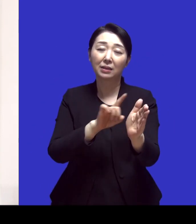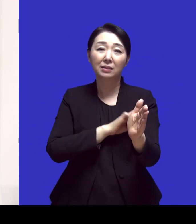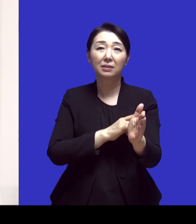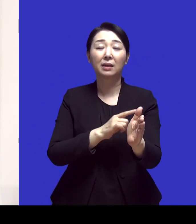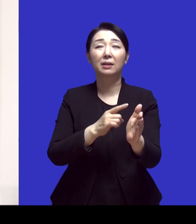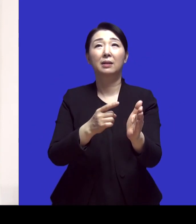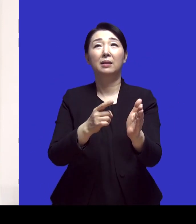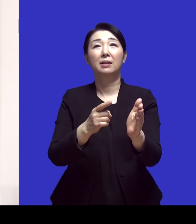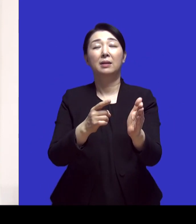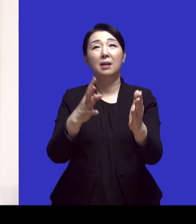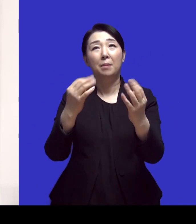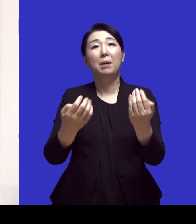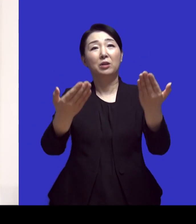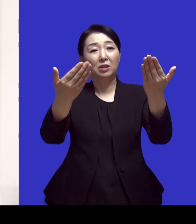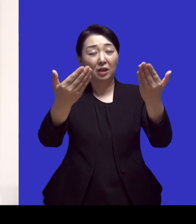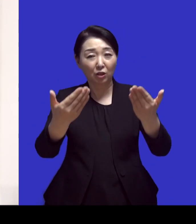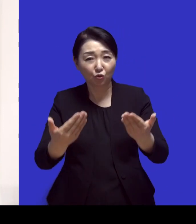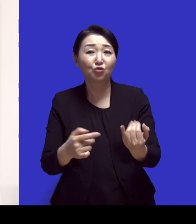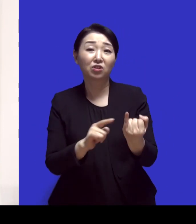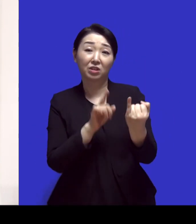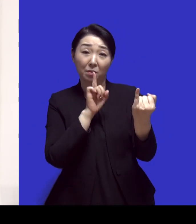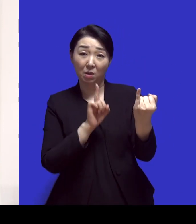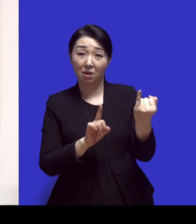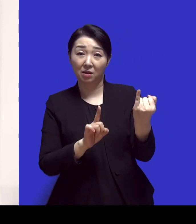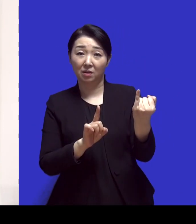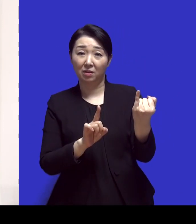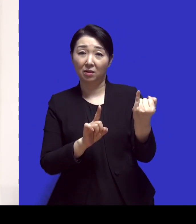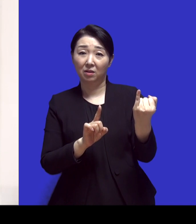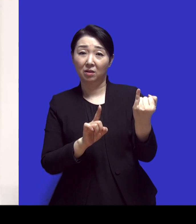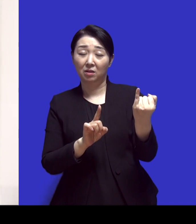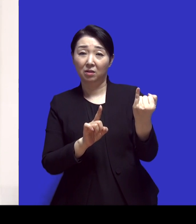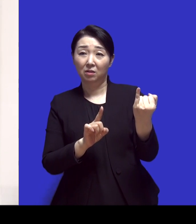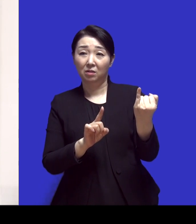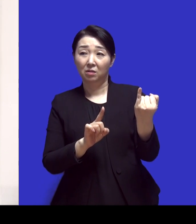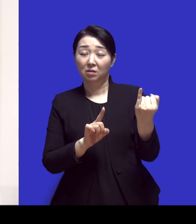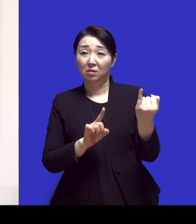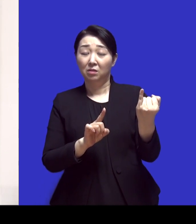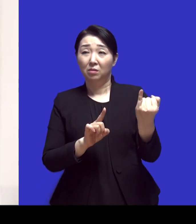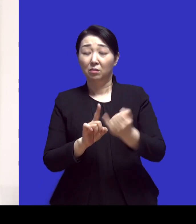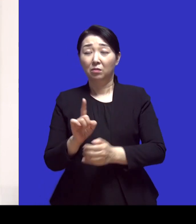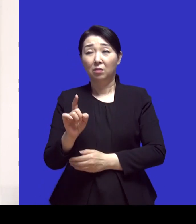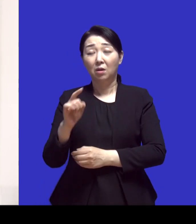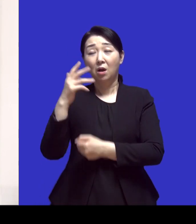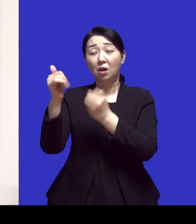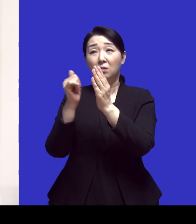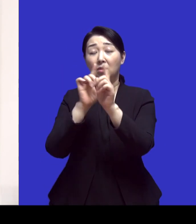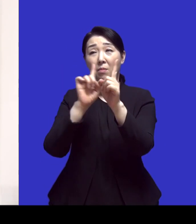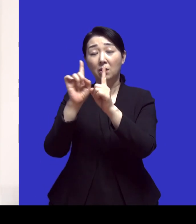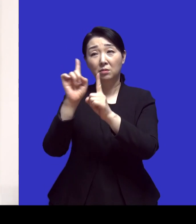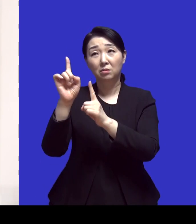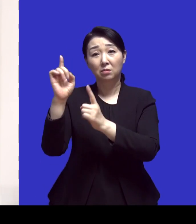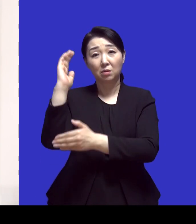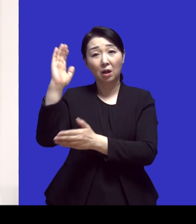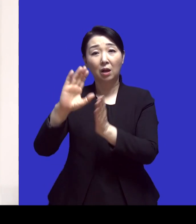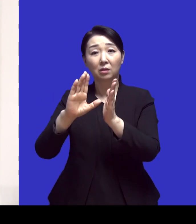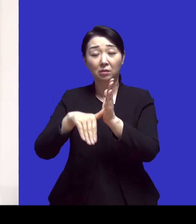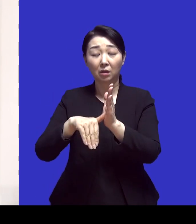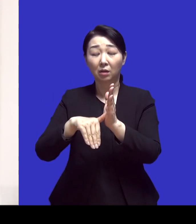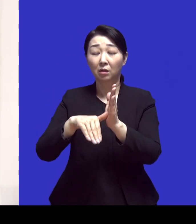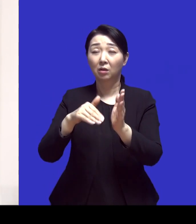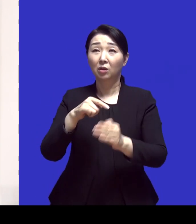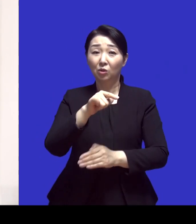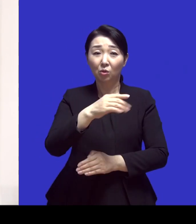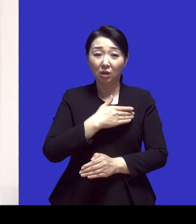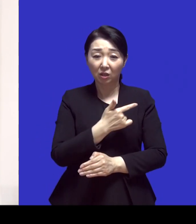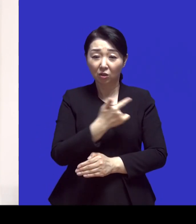나에게 준 자라고 말씀하시는 장면인데 그 말씀을 리더가 나누는 하나님 말씀 주시기를 넌 나에게 큰 것을 주지